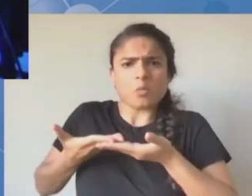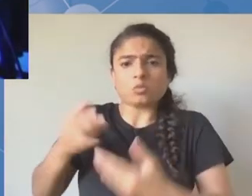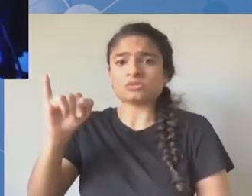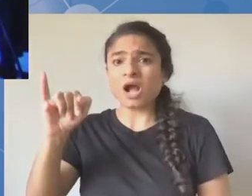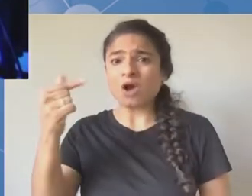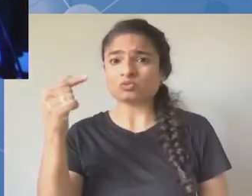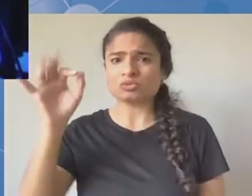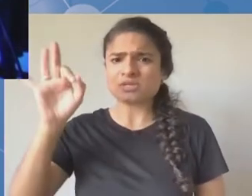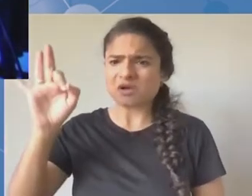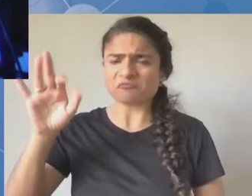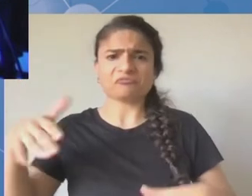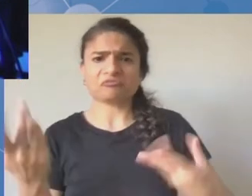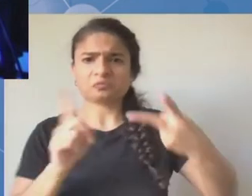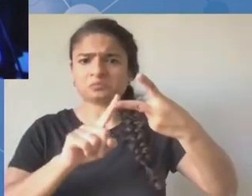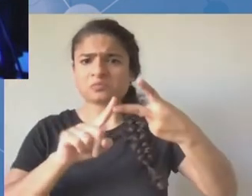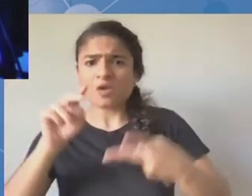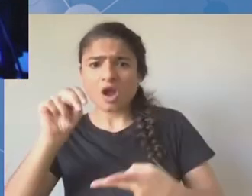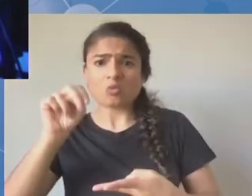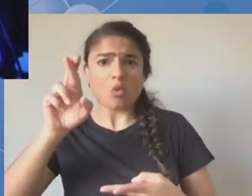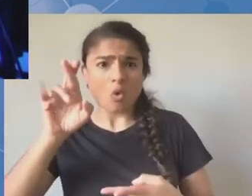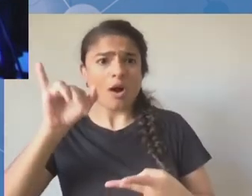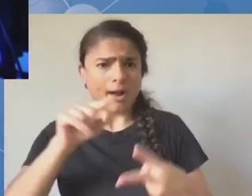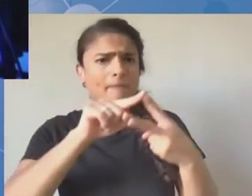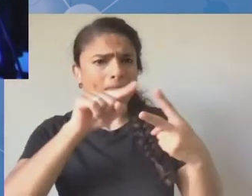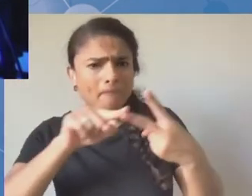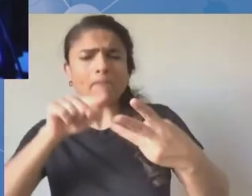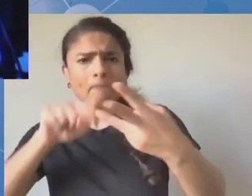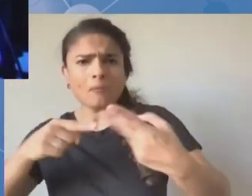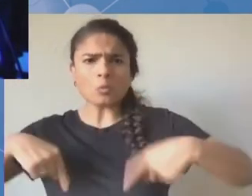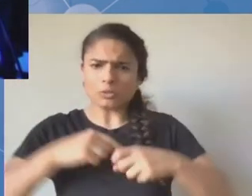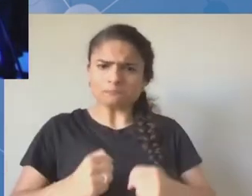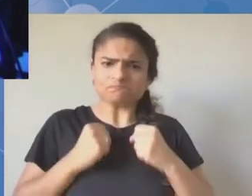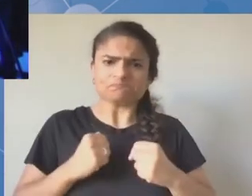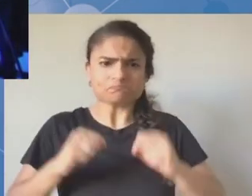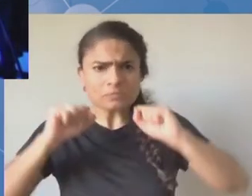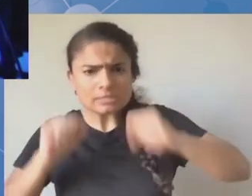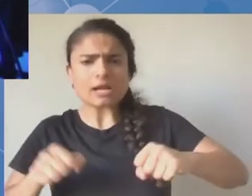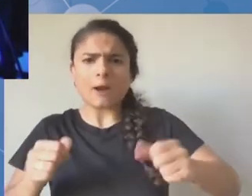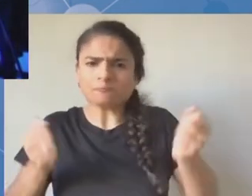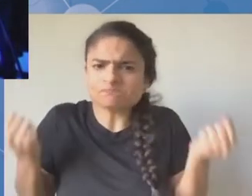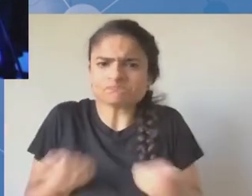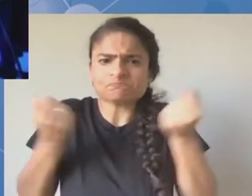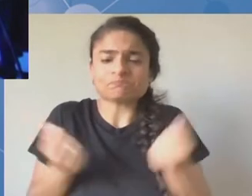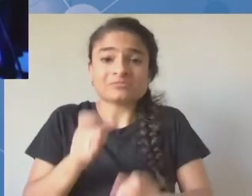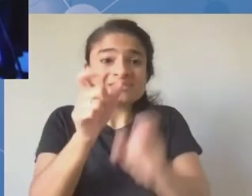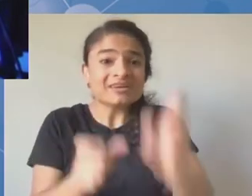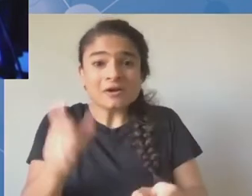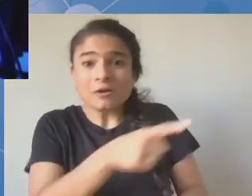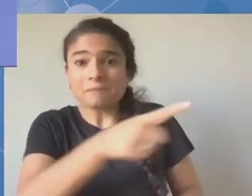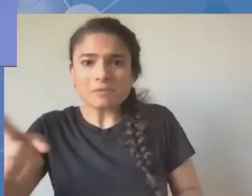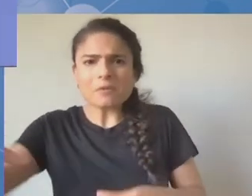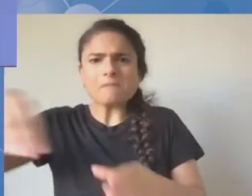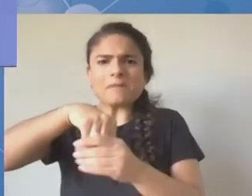inicjatyw krajowych, regionalnych i młodzieżowych. Dobrze byłoby, żeby ten nasz poziom uczestnictwa był jednak większy. Dziękuję.